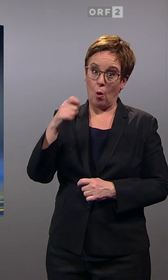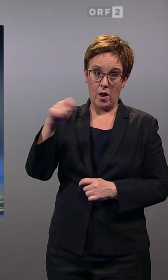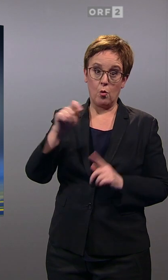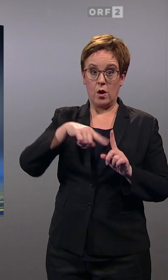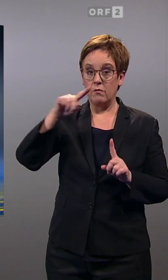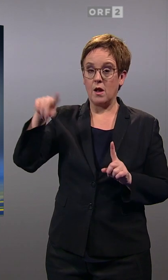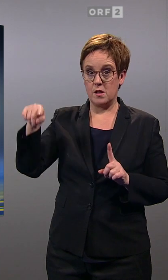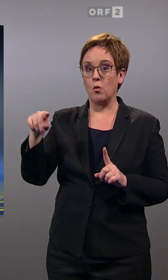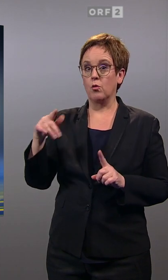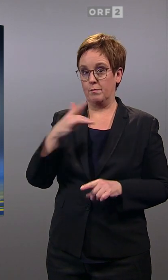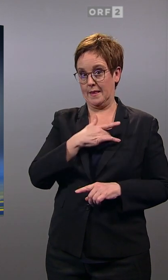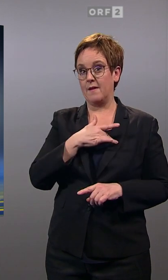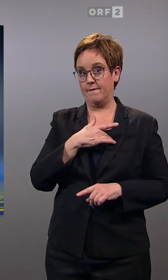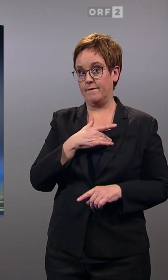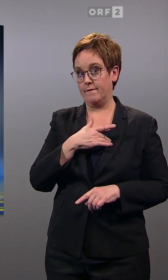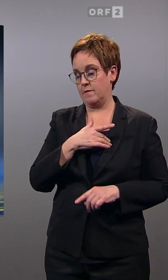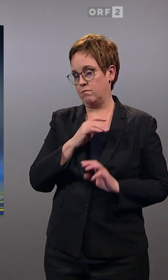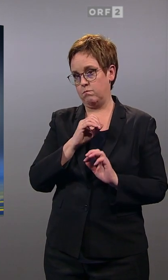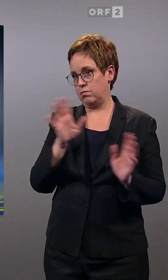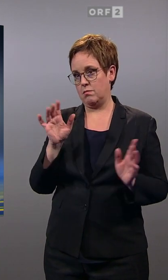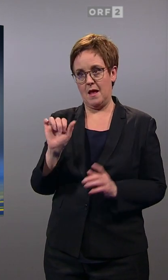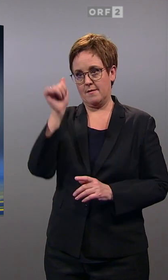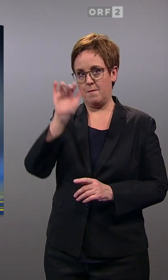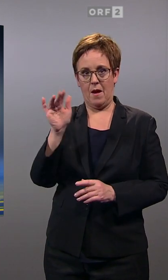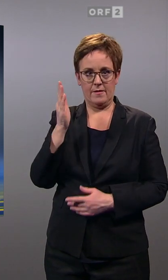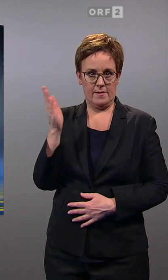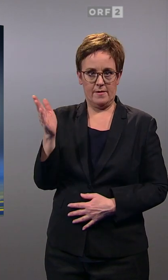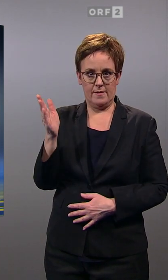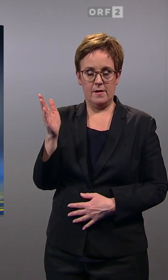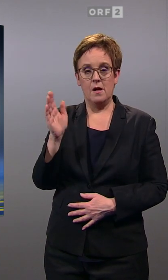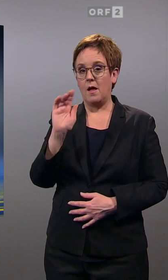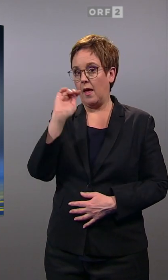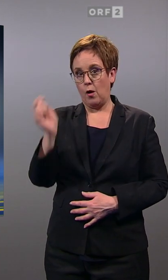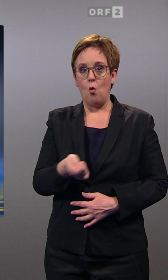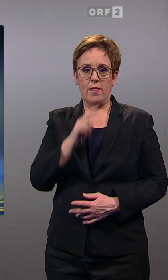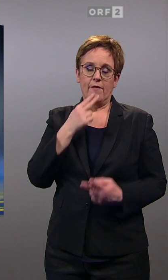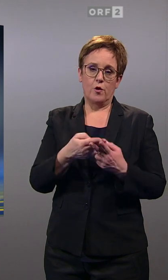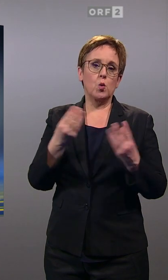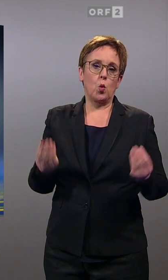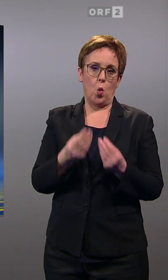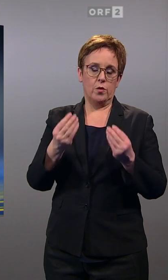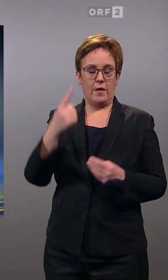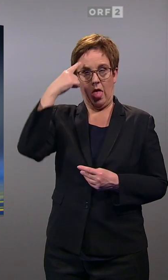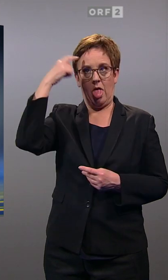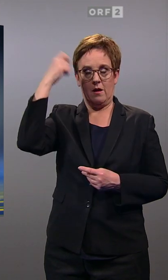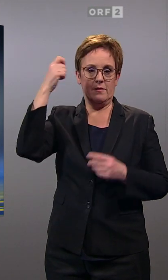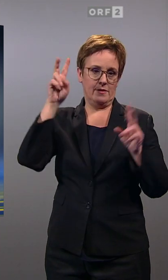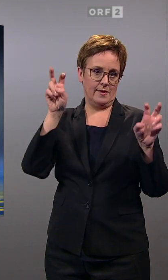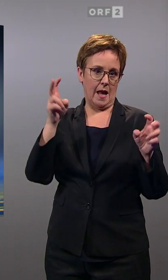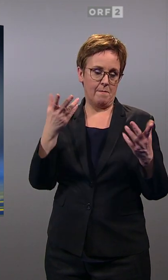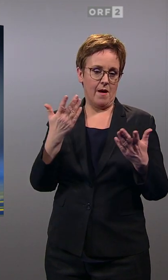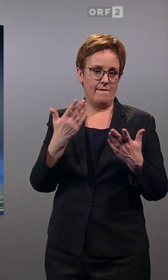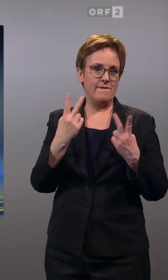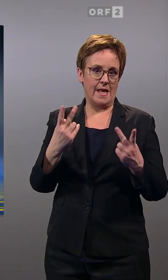Inflation steht ungestützt an erster Stelle auf die Frage, welche Themen fallen Ihnen denn ein, die Sie